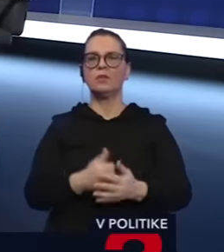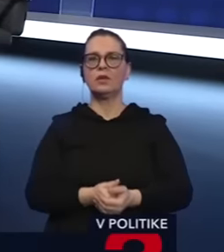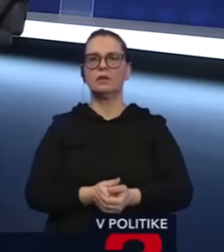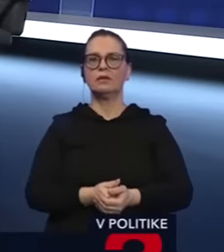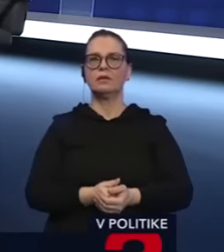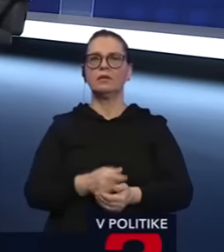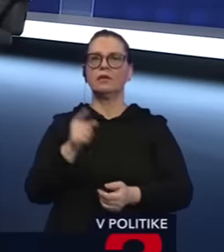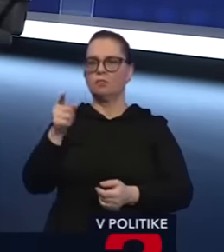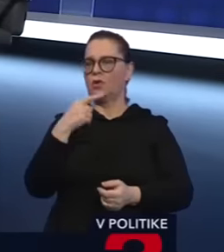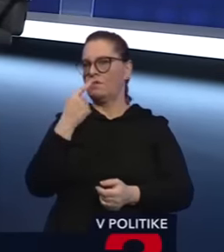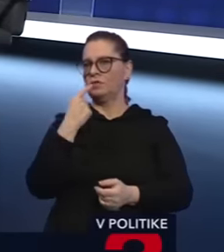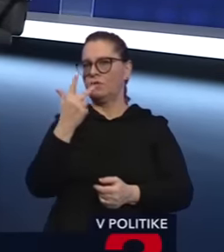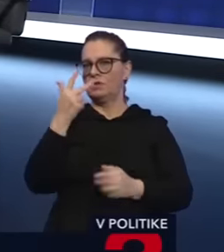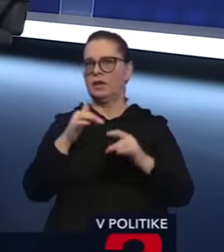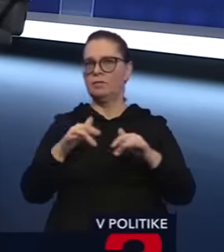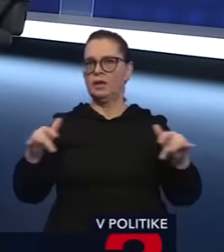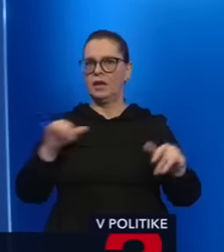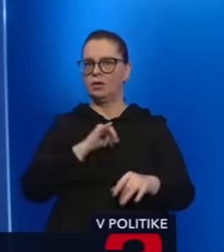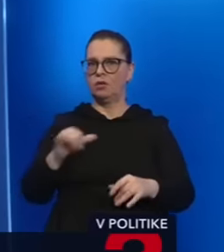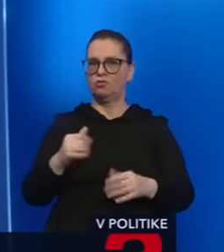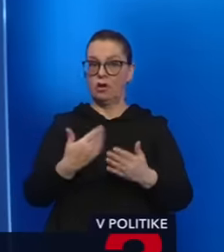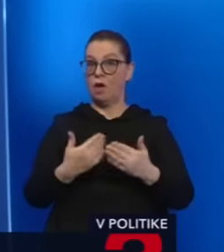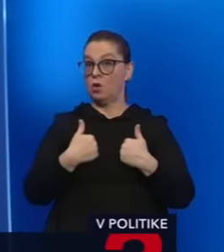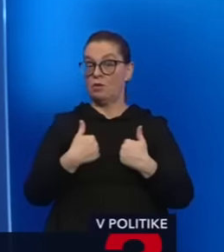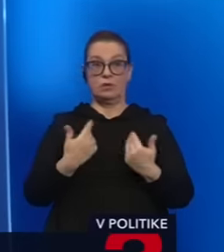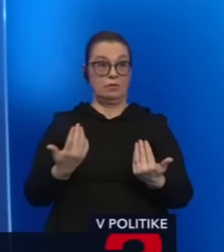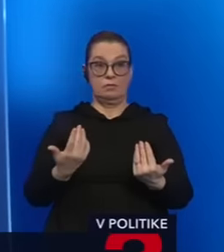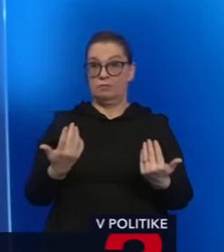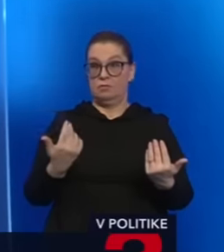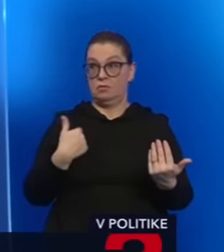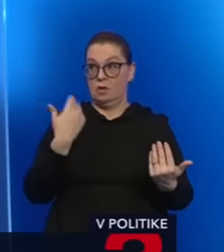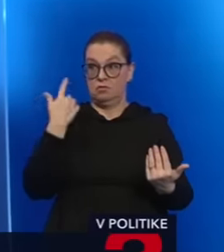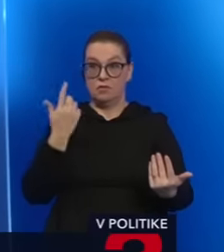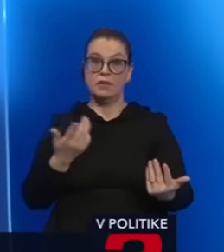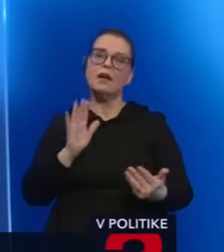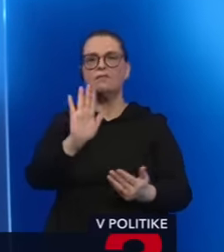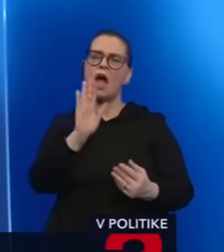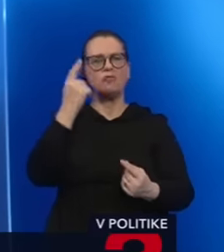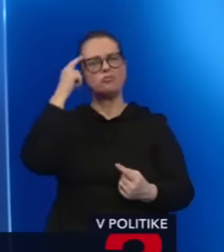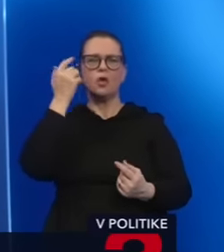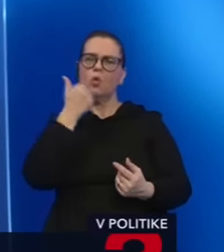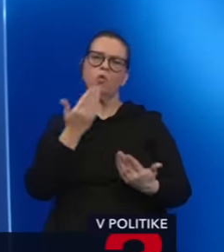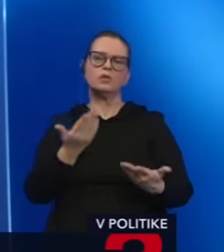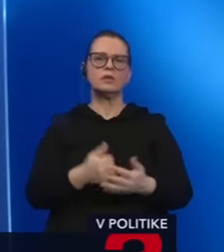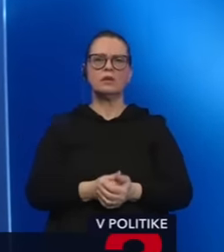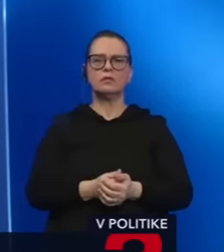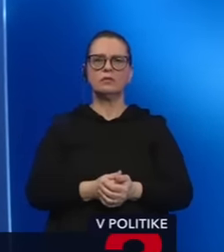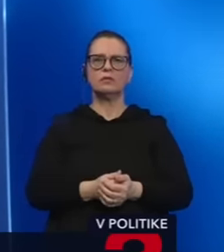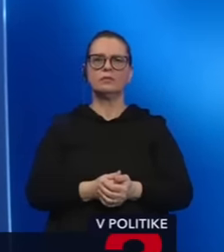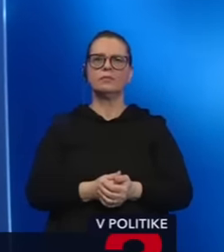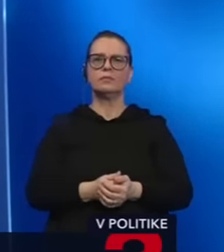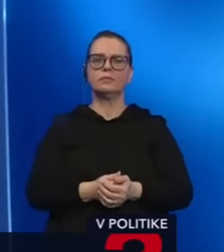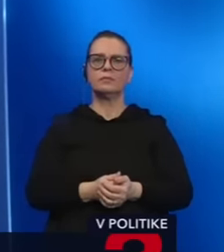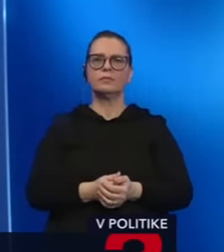podľa vás 3 miliardy ročne. podľa vás? Tak keby som ja vedel, že niekto sa... Tak čo si myslíte? Váš pohľad ľudský, politický? Viete, že keď ste